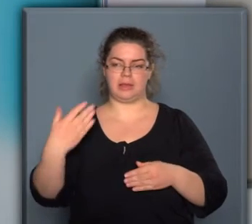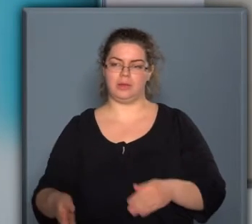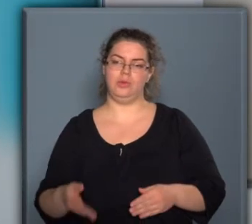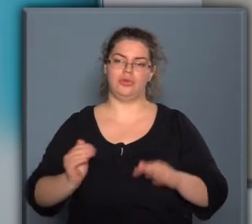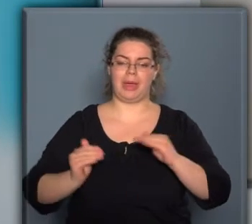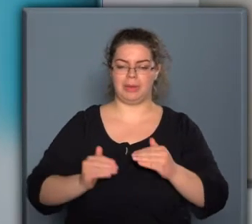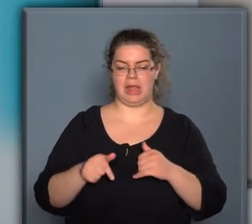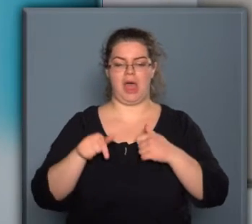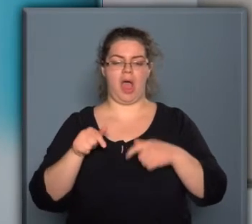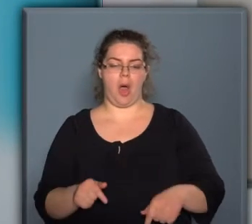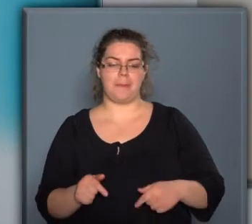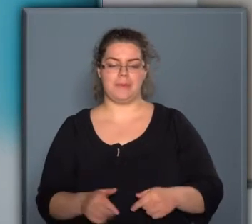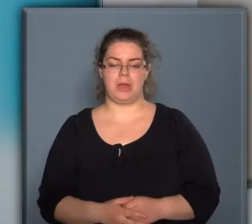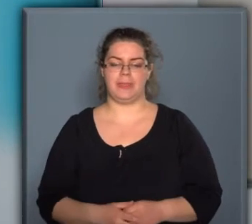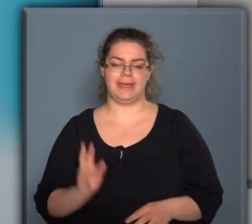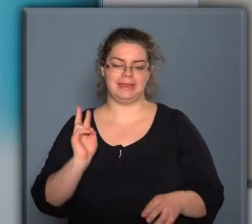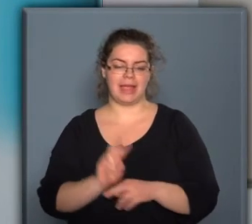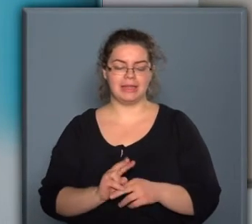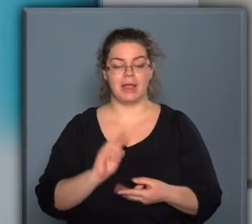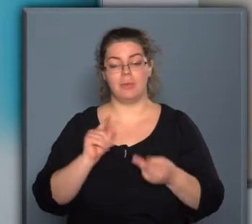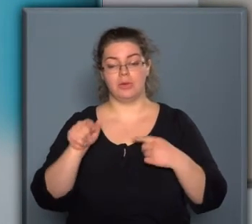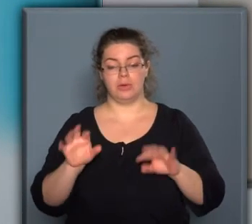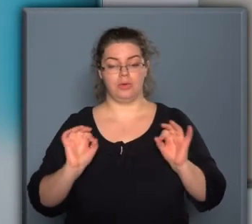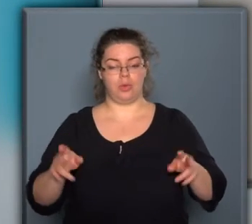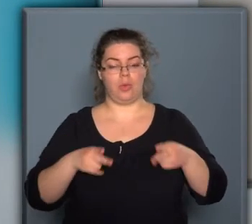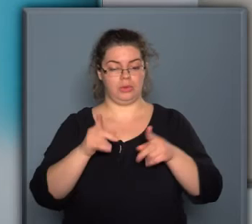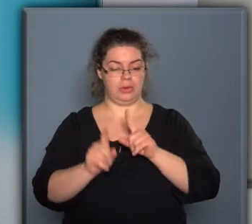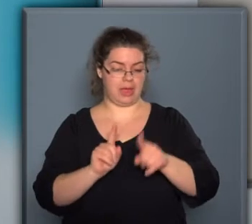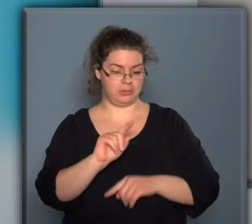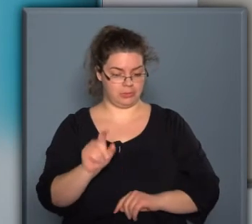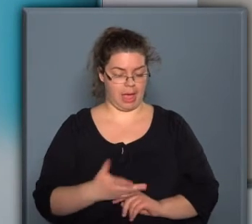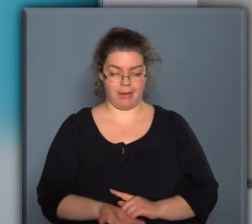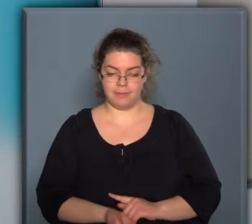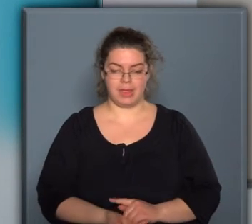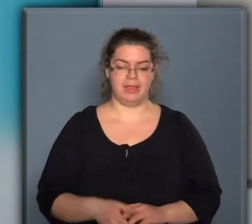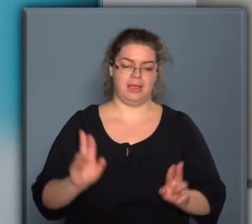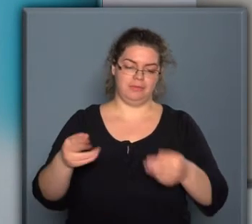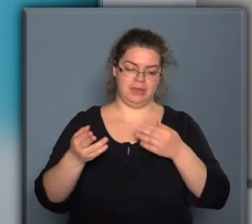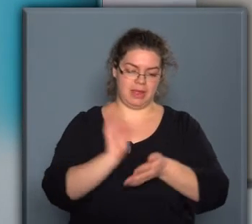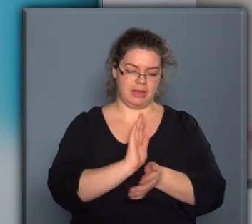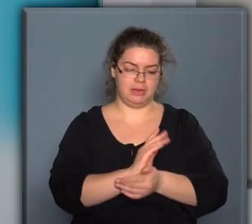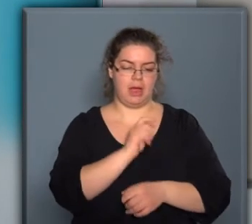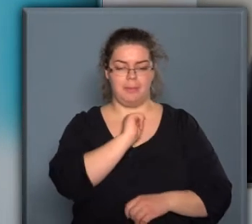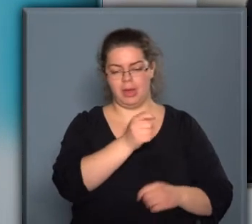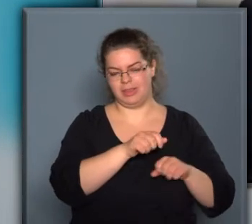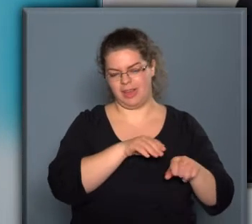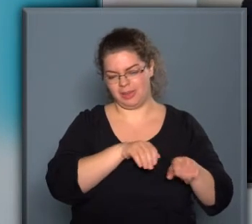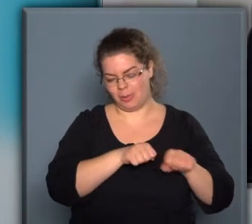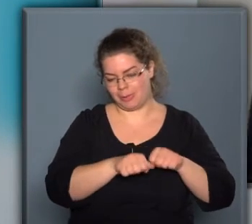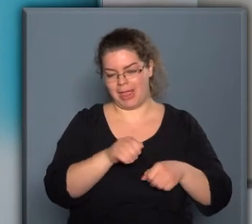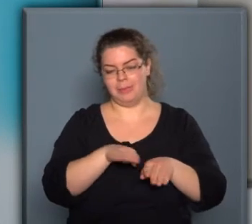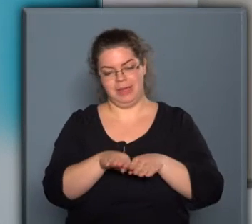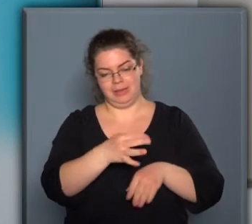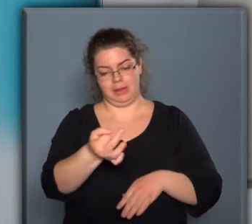megmérettetés abban a tekintetben, hogy jó úton járunk-e. Ez egy visszaigazolás a magyar kormány a minisztérium